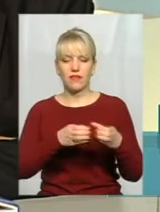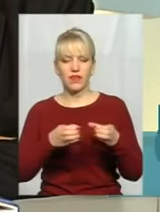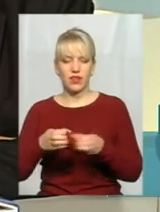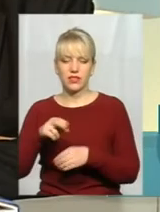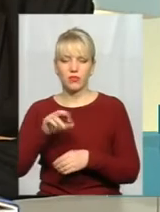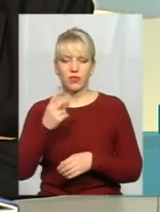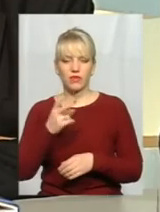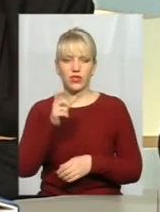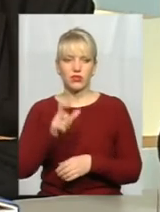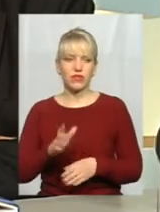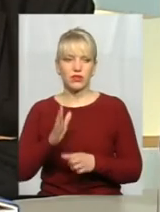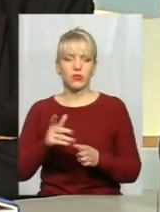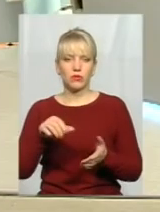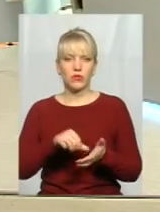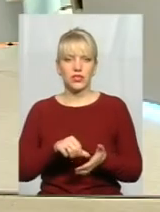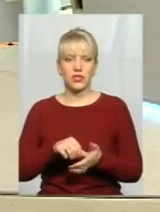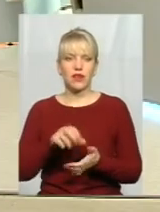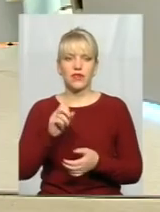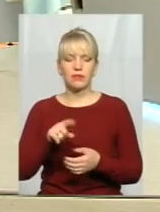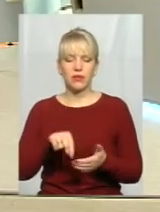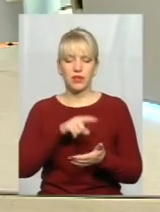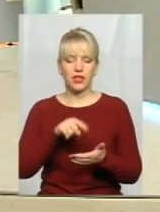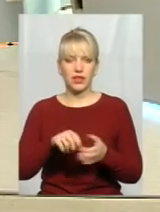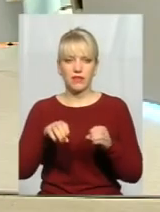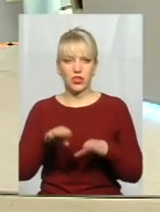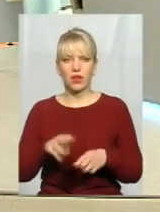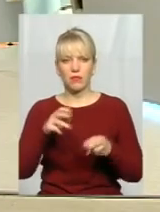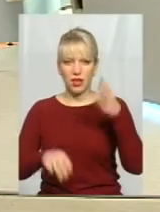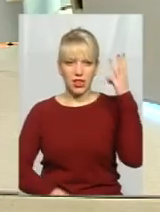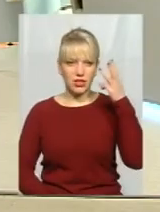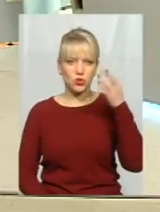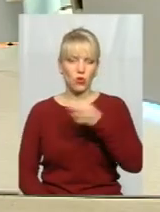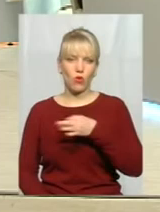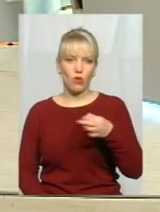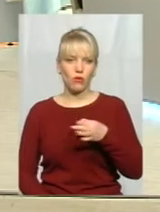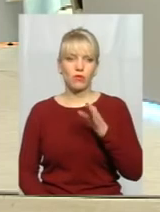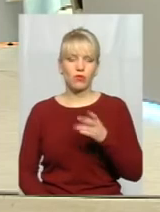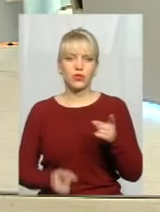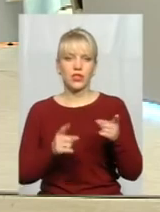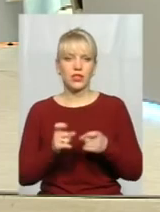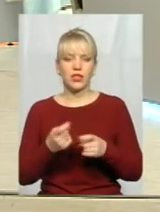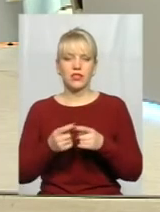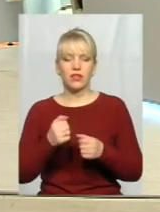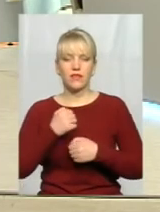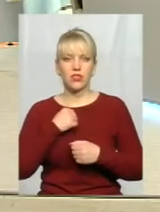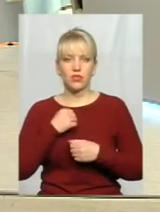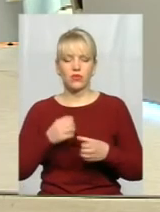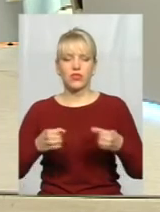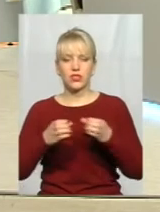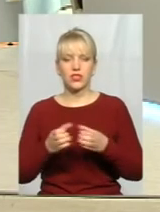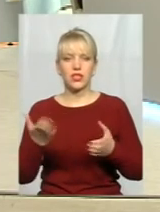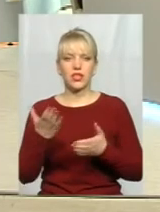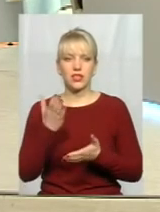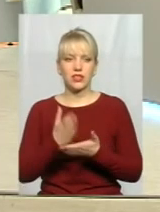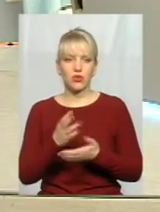чоловіка. Плюс, будуть представлені, так як ми питання вирішуємо в Хмельницької області, будуть задіяні ті військові частини і підрозділі, які знаходяться на